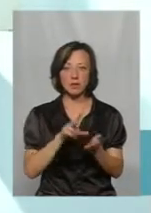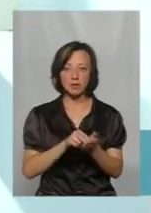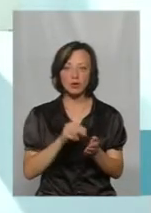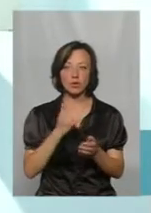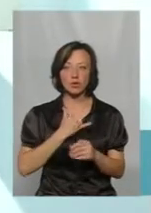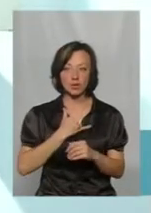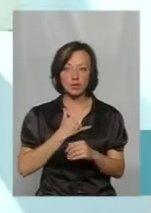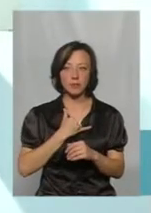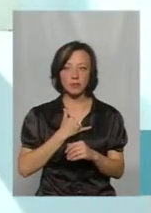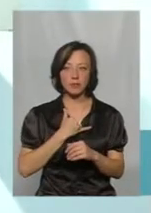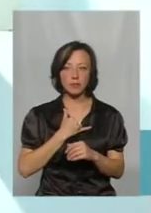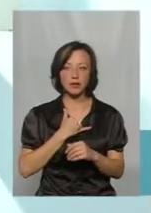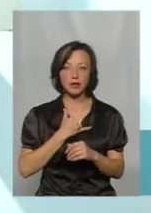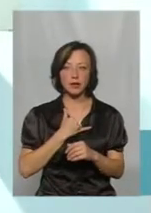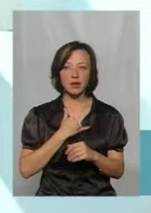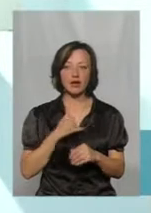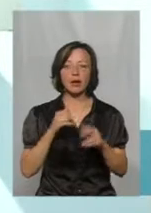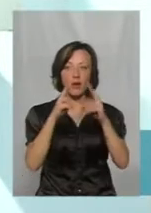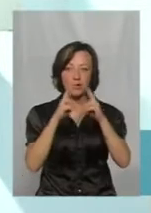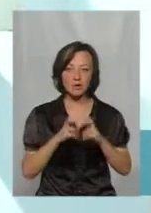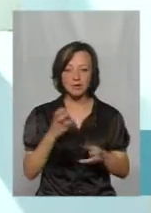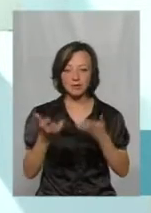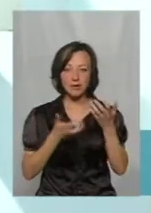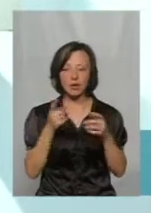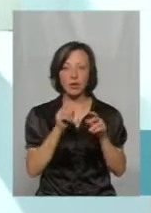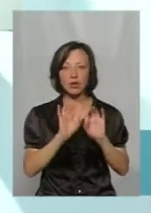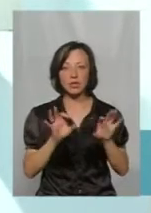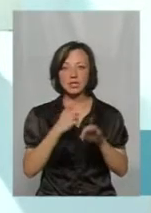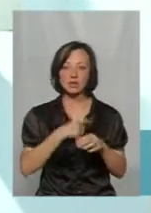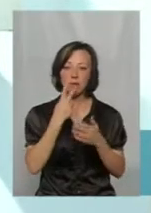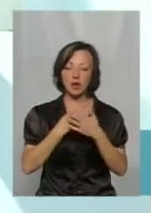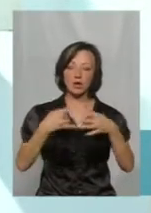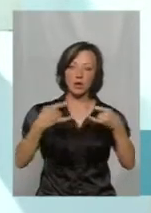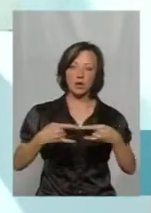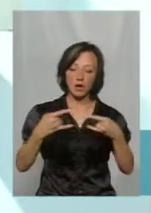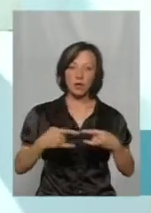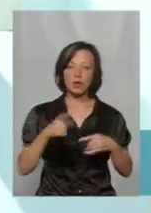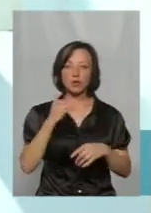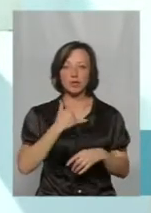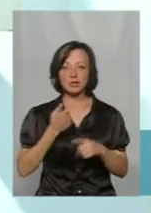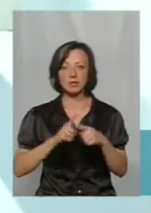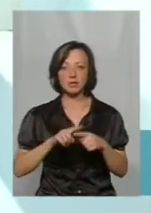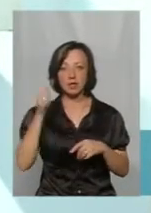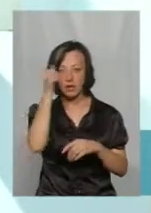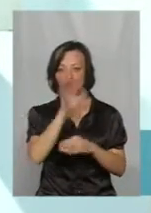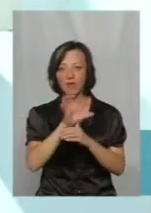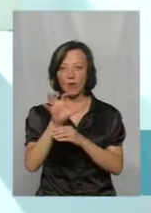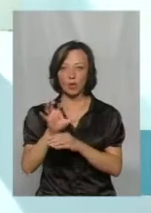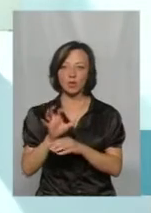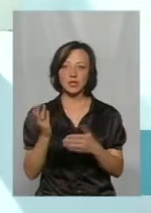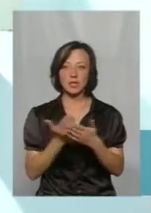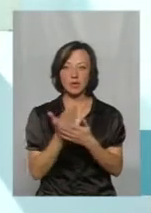потім в нас йде розбір польотів. Так. І кожен себе бачить на екрані, в нас навіть ми цей рік фотосесію проводили.